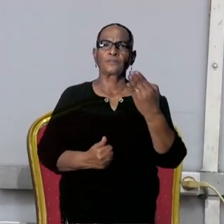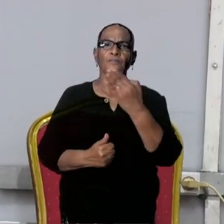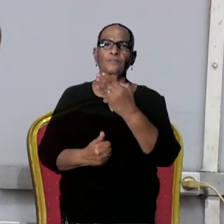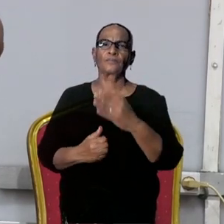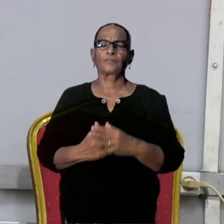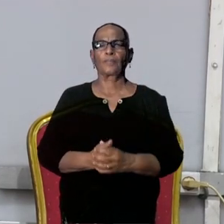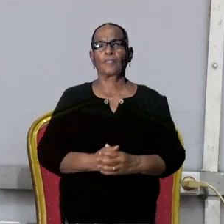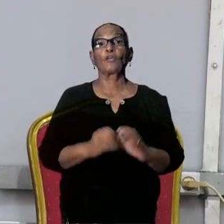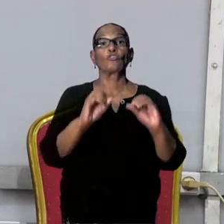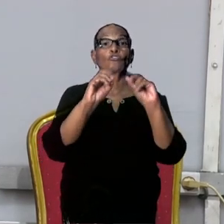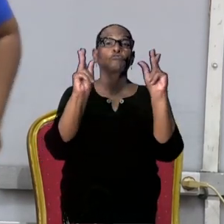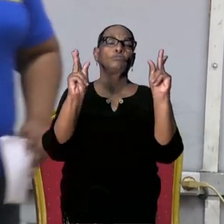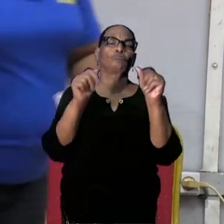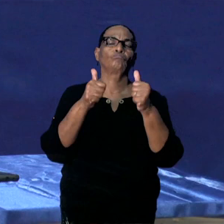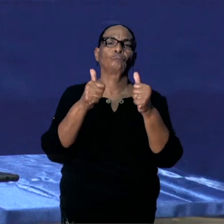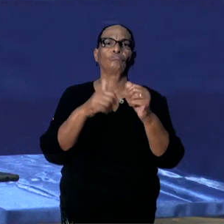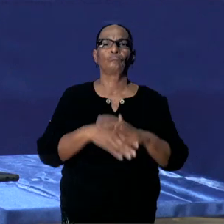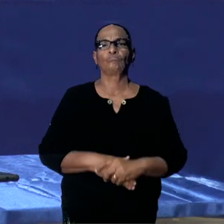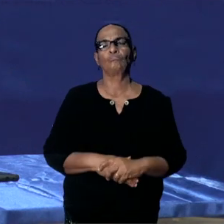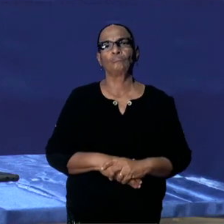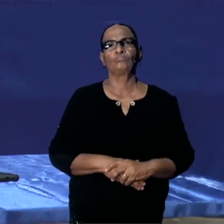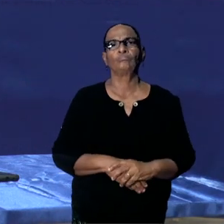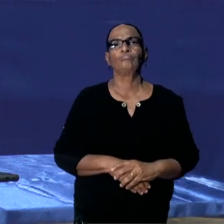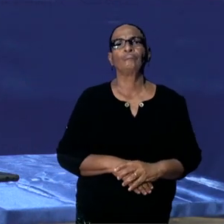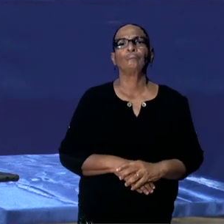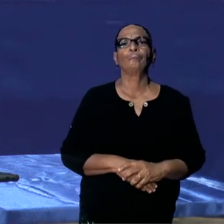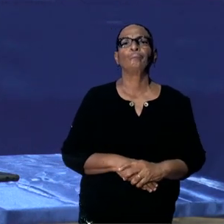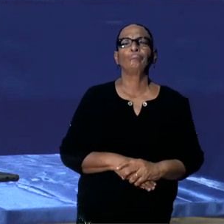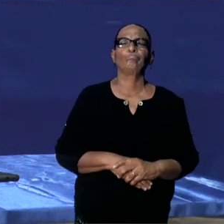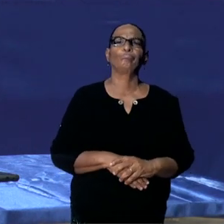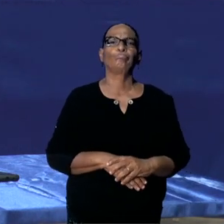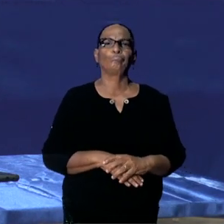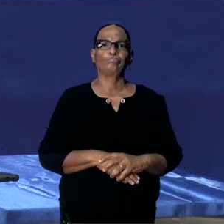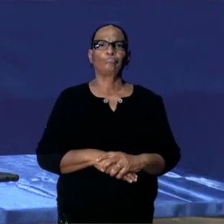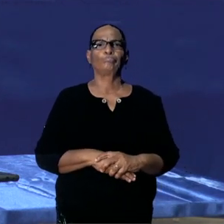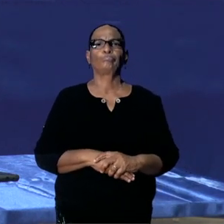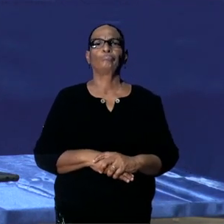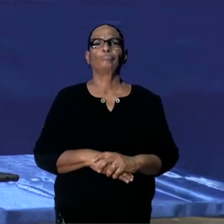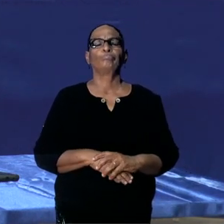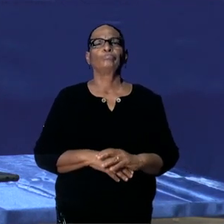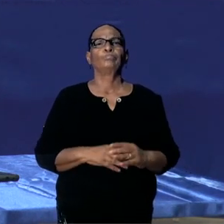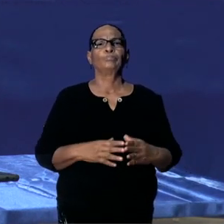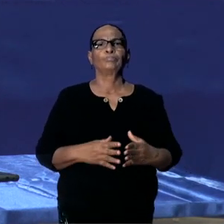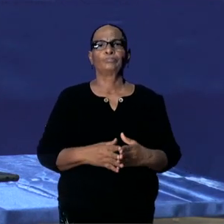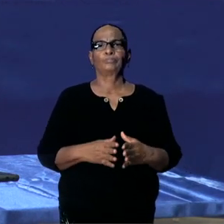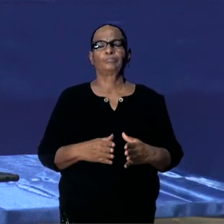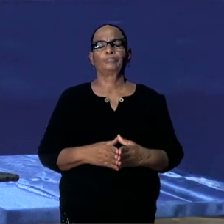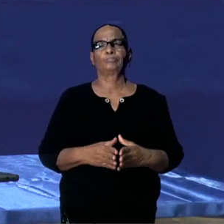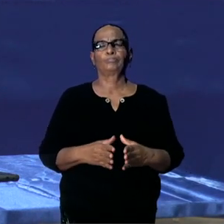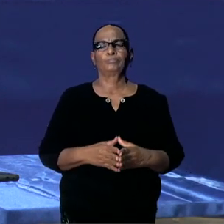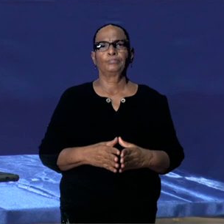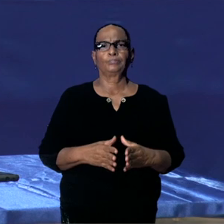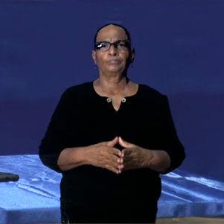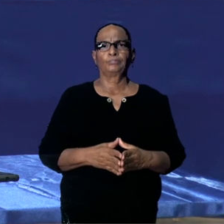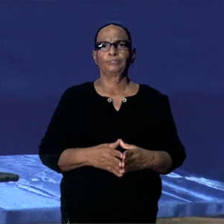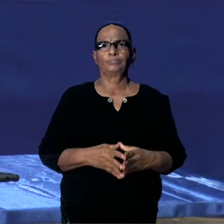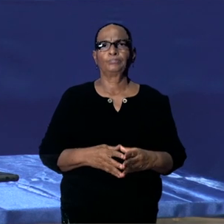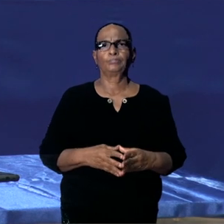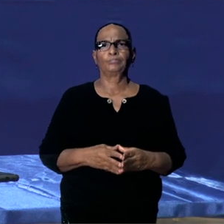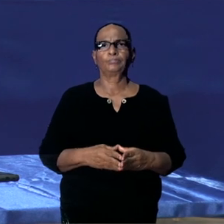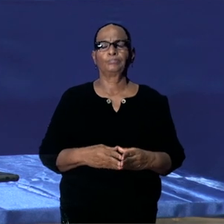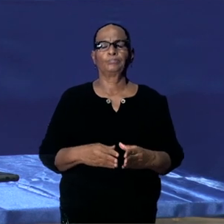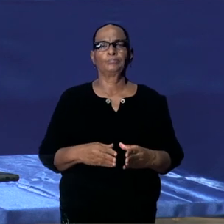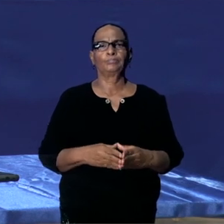Nee, sorry, dat was het. Dank u. Goed zo. Dan zijn we... Nog vragen?